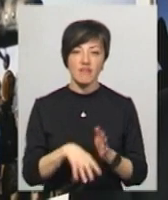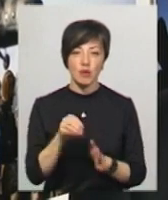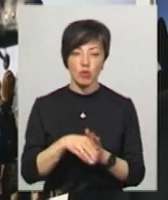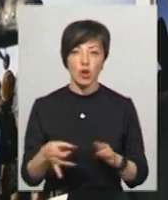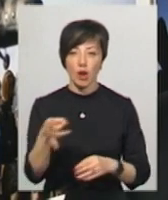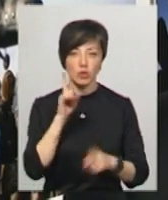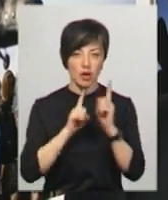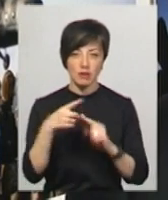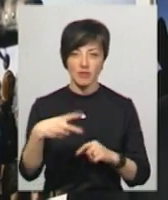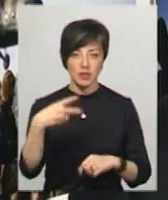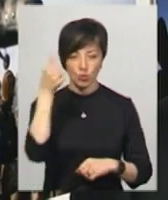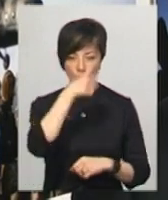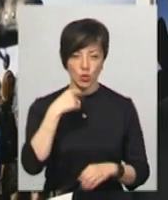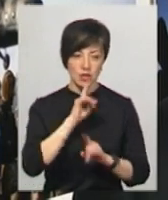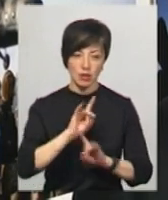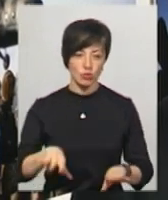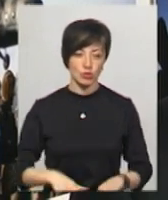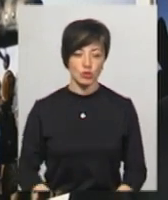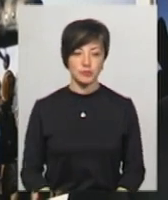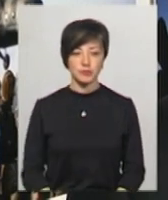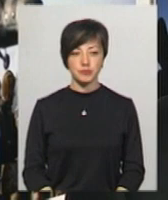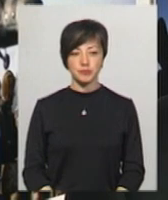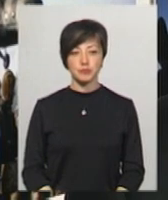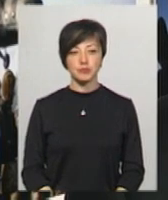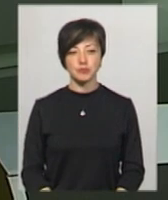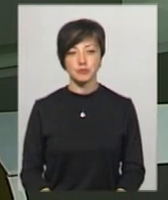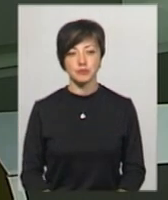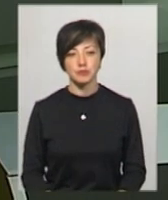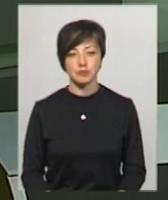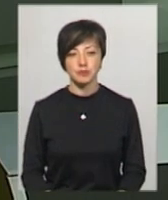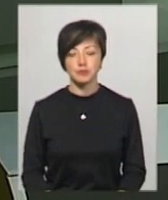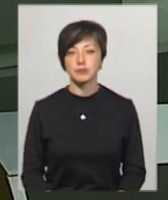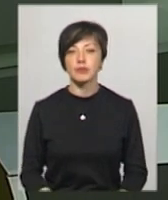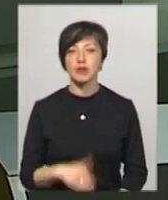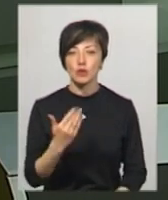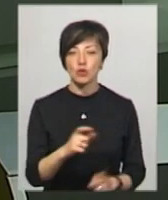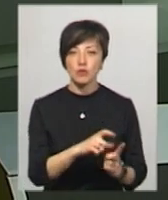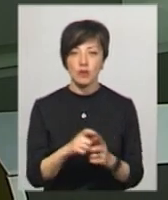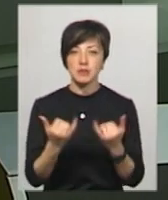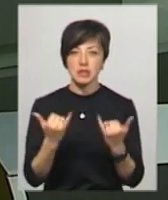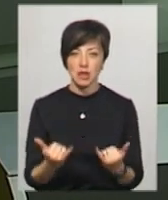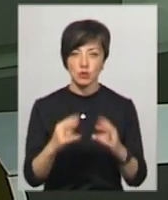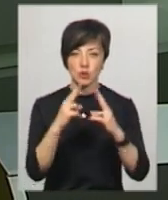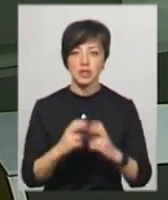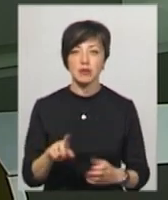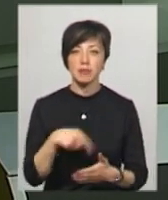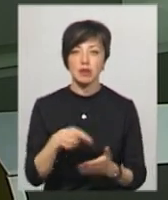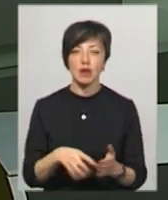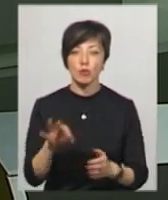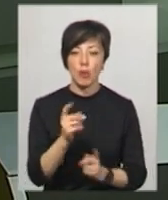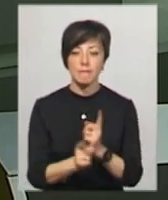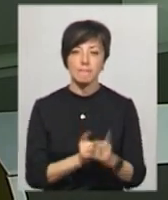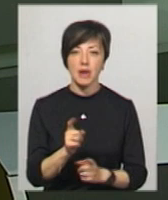до районних рад у 2020 році не буде. За його словами, зараз розглядається питання про